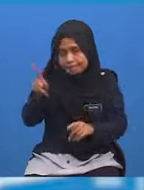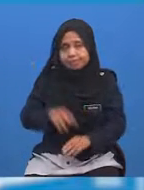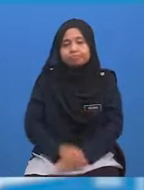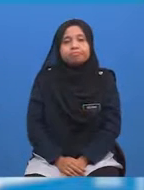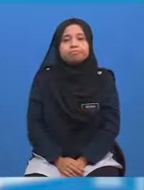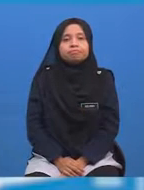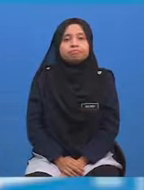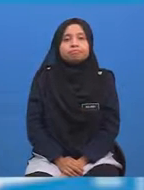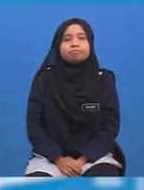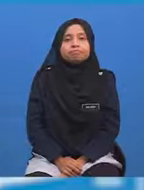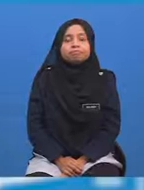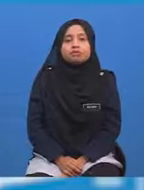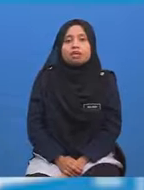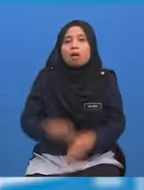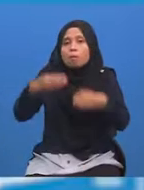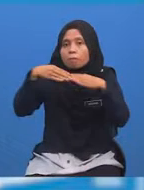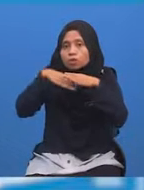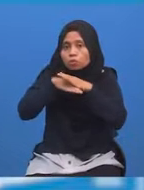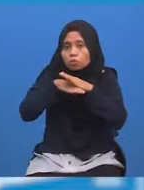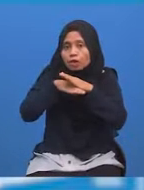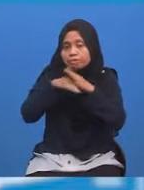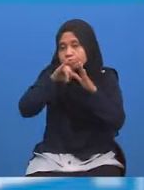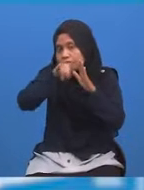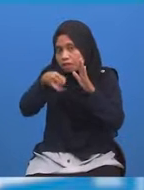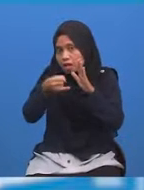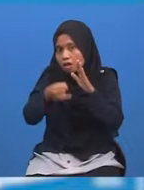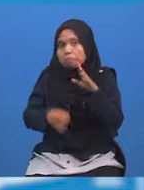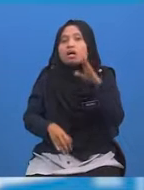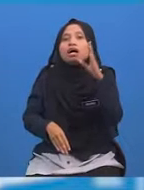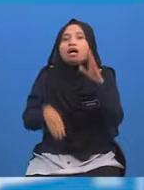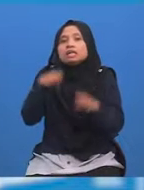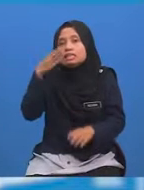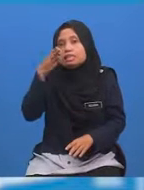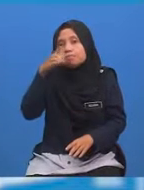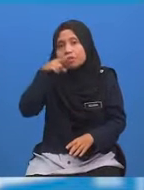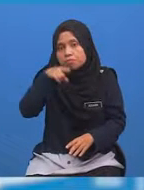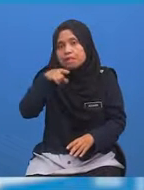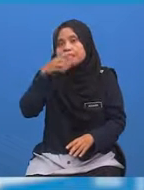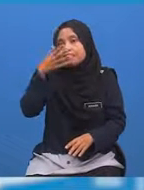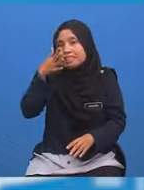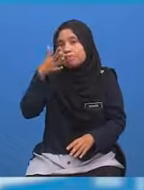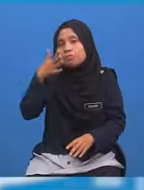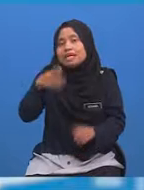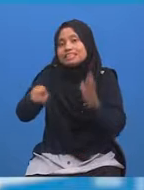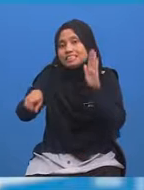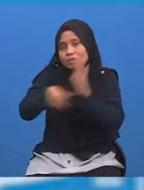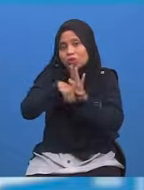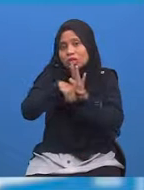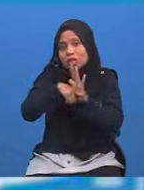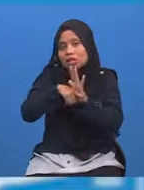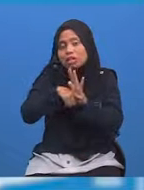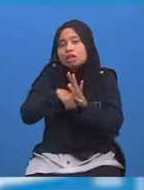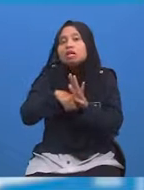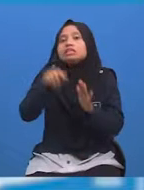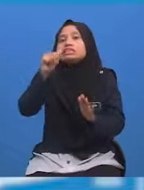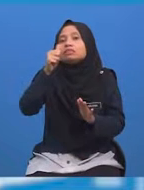Masukkan jam 14.15 Tolak jam